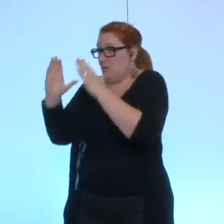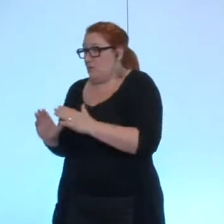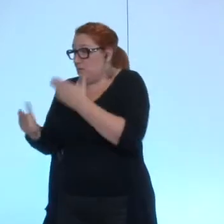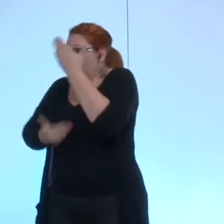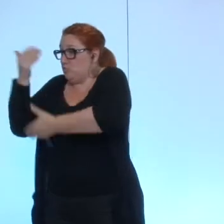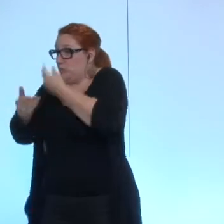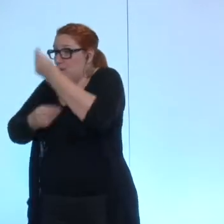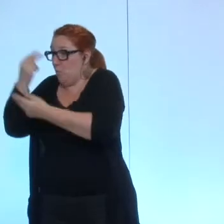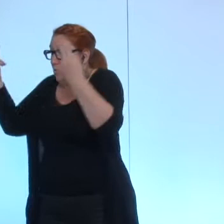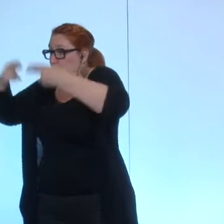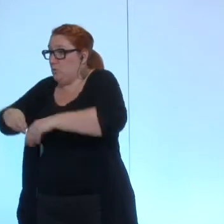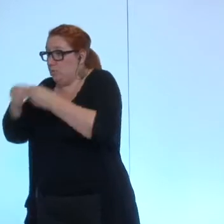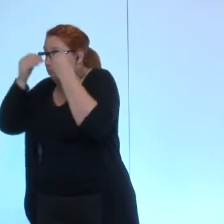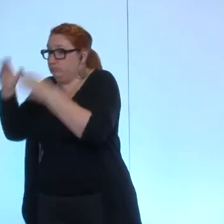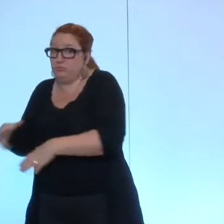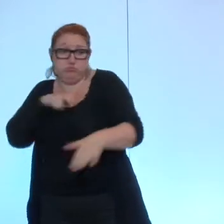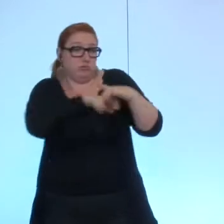nuit pour des durées imprévisibles.